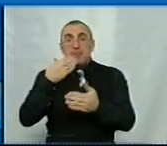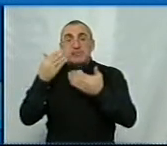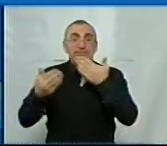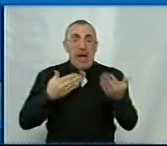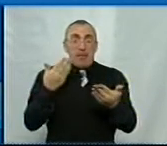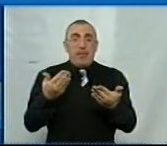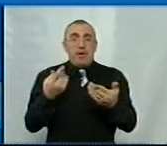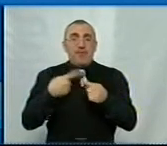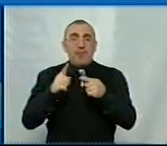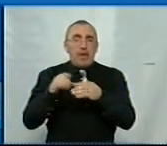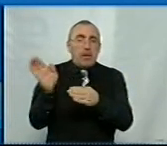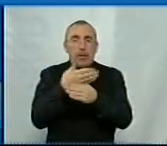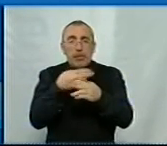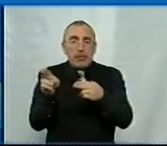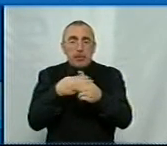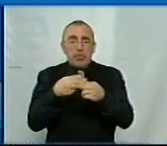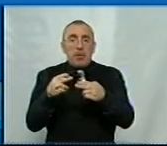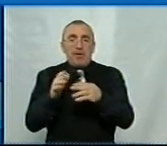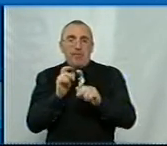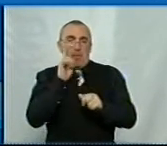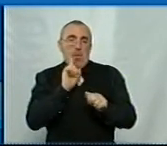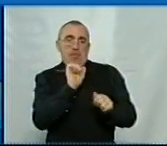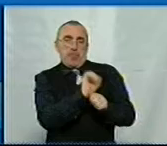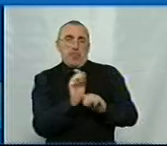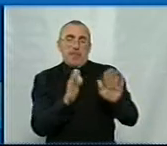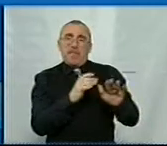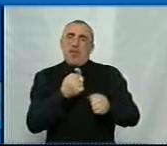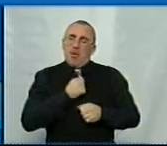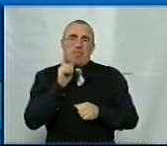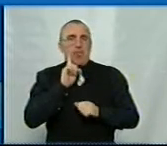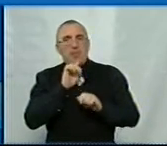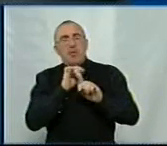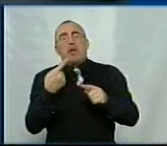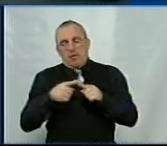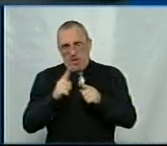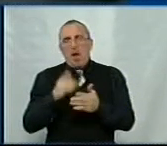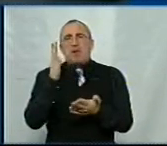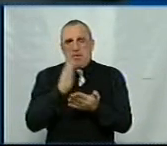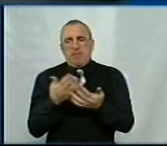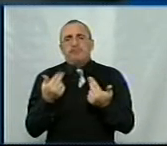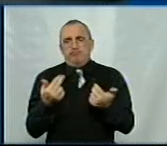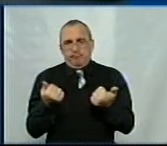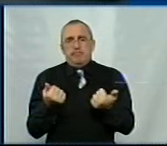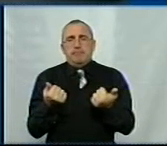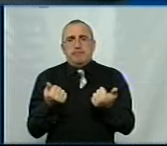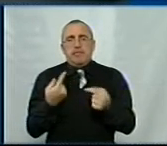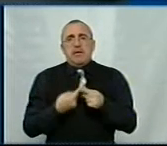ви фактично відсіяли або відставили, тому що, на жаль, ні, не можемо зреалізувати? Це